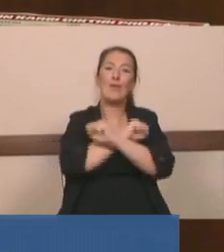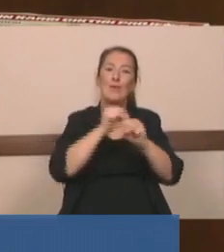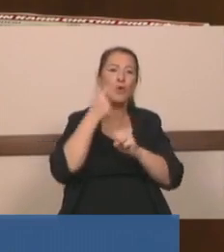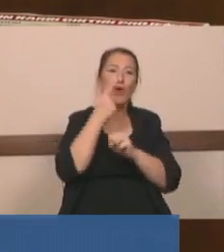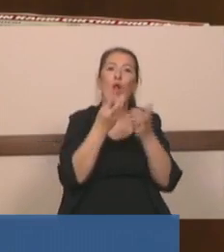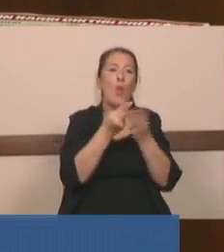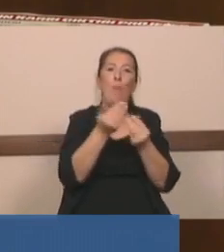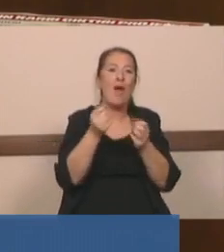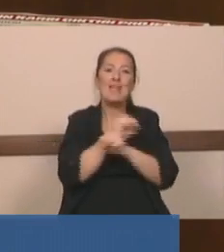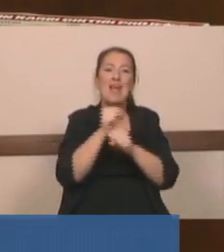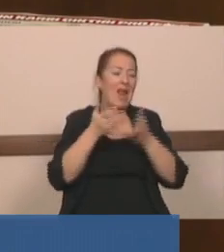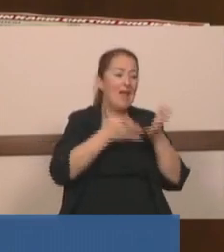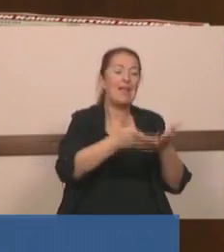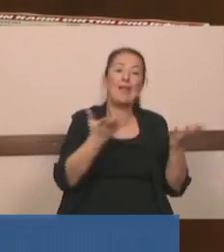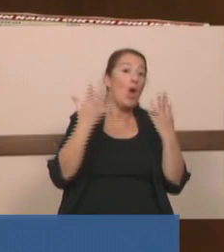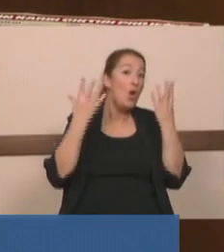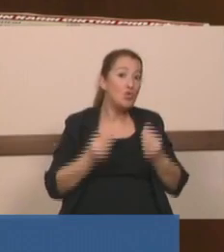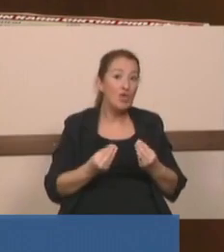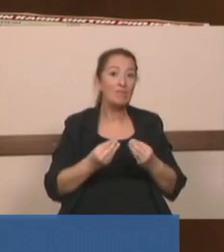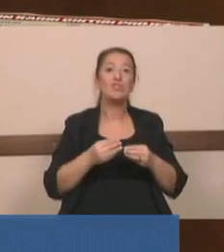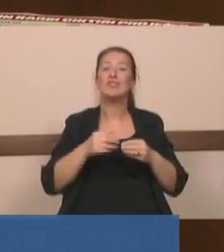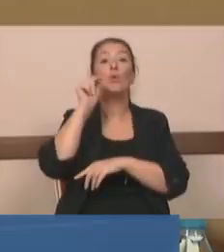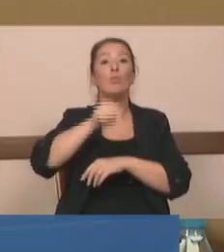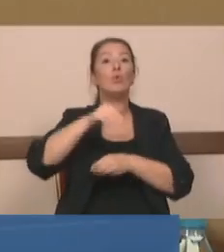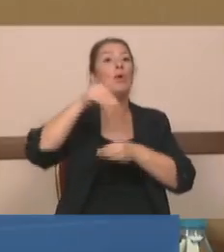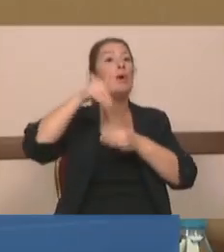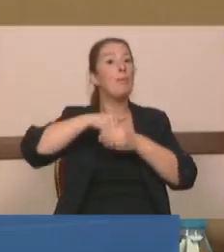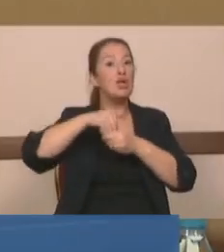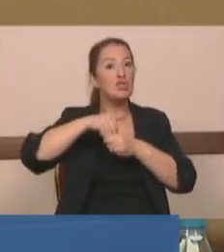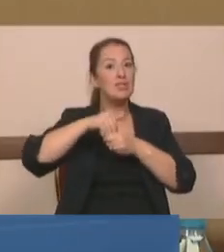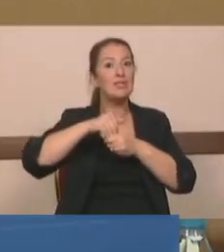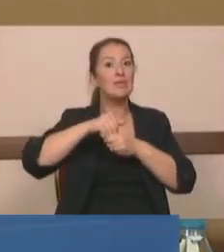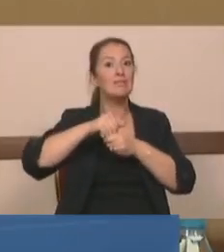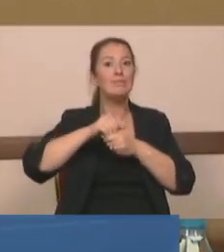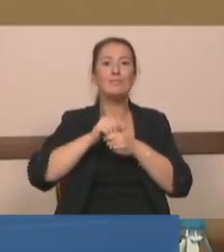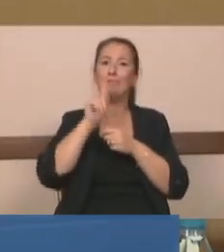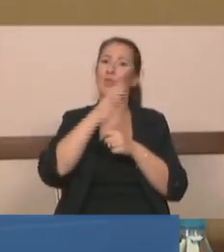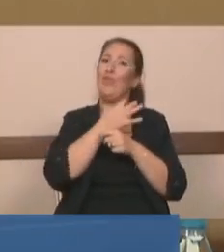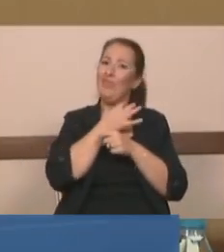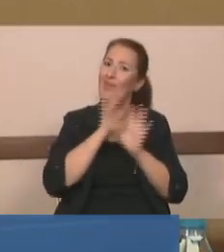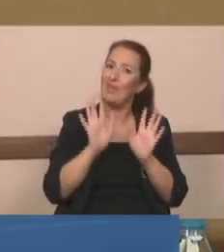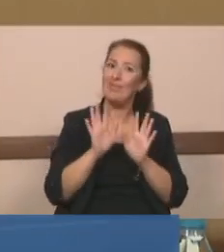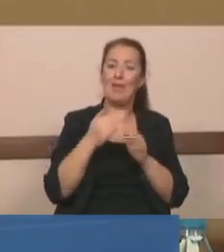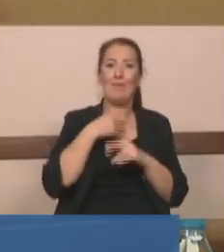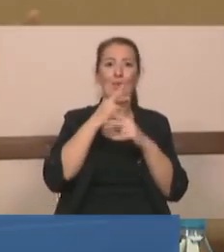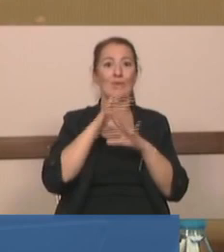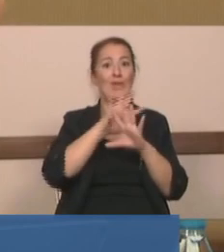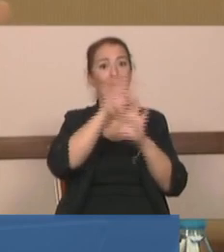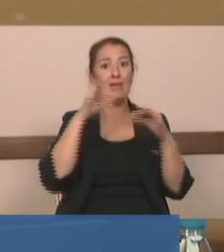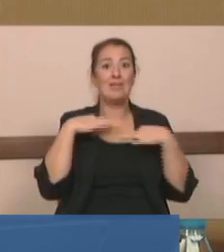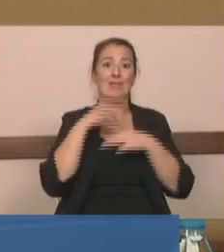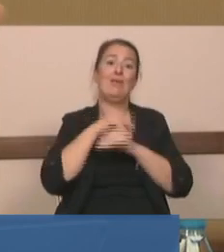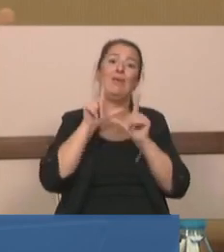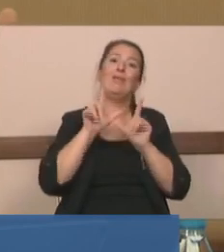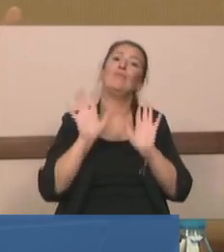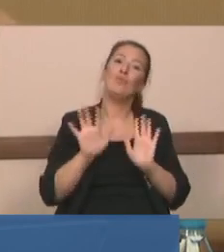olacakmış? Yeraltı sularımız zarar görecekmiş. Bir müsaade eder misiniz arkadaşım? Bak ben konuşuyorum bağırarak oradan laf